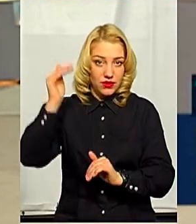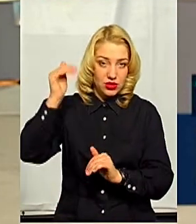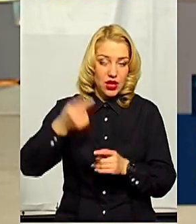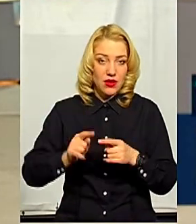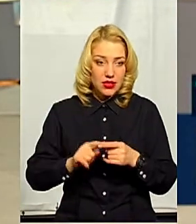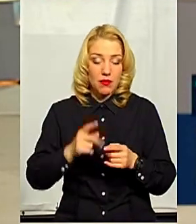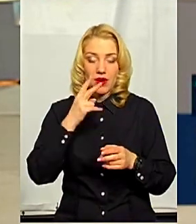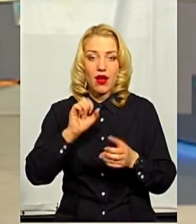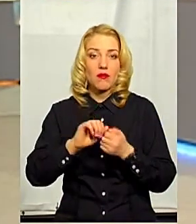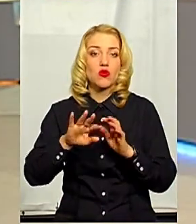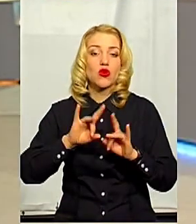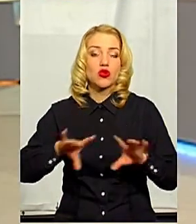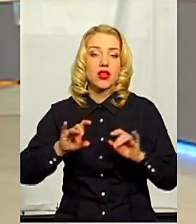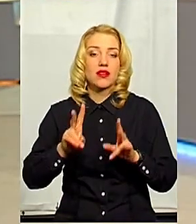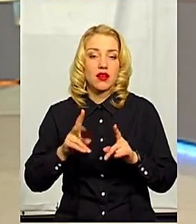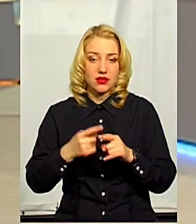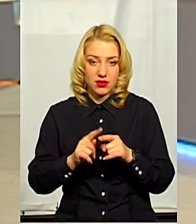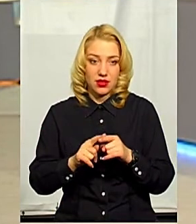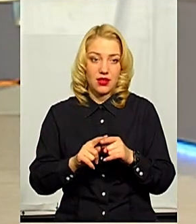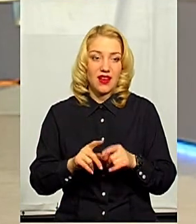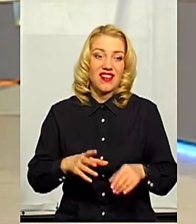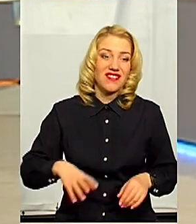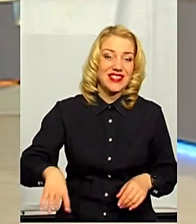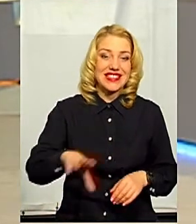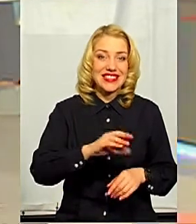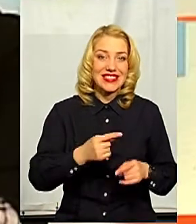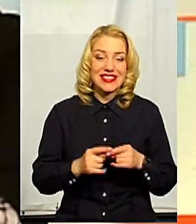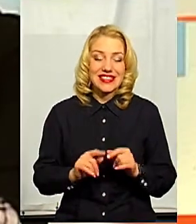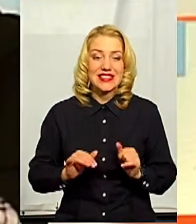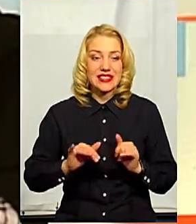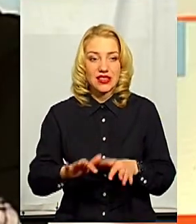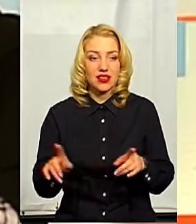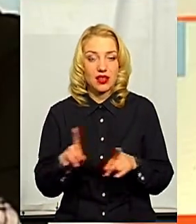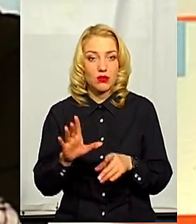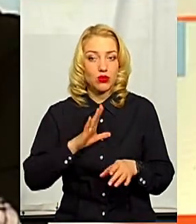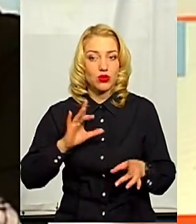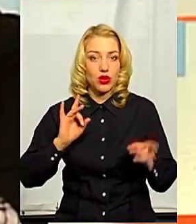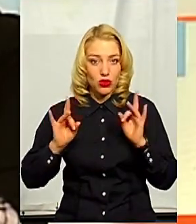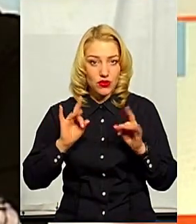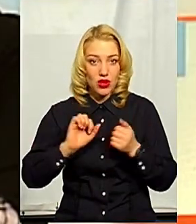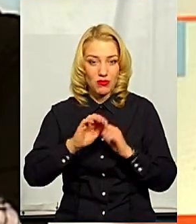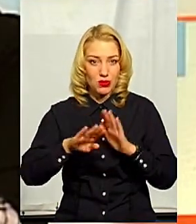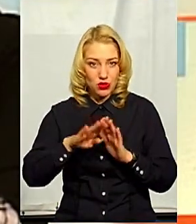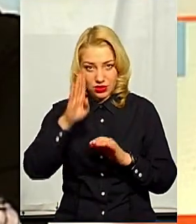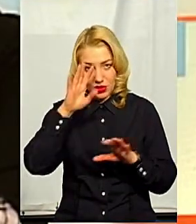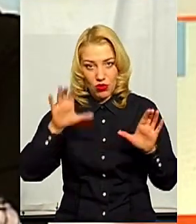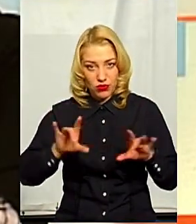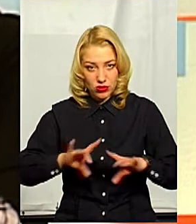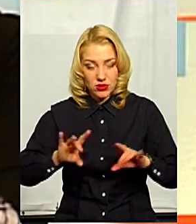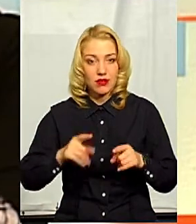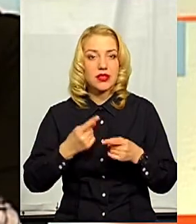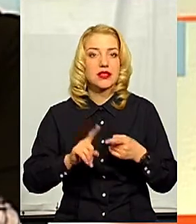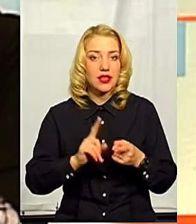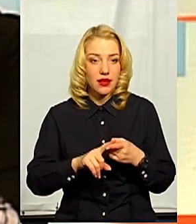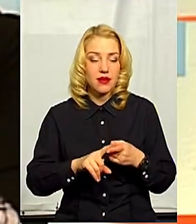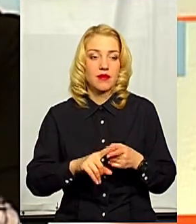регіонального плана в рамках конкретного району. Фактично, всі ці дії, які були озвучені тільки що в ефірі, це є